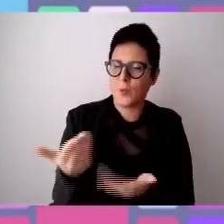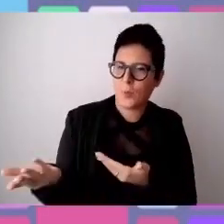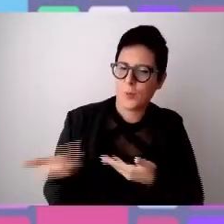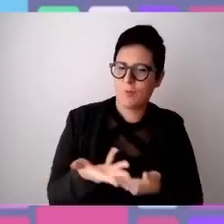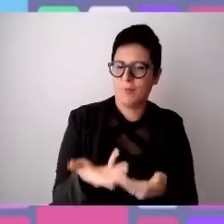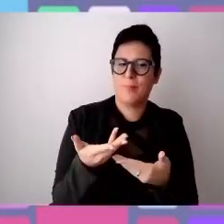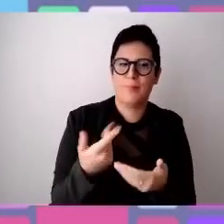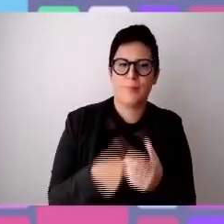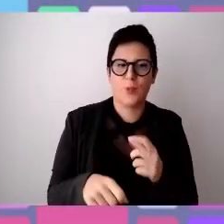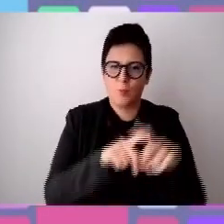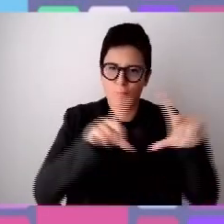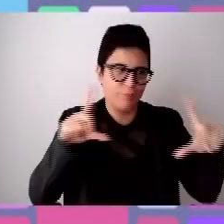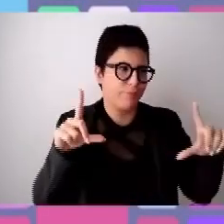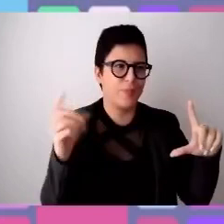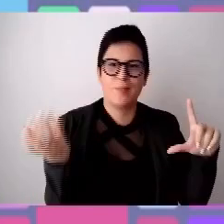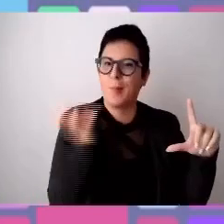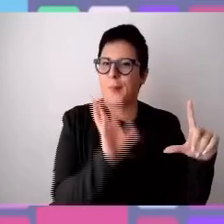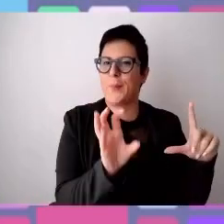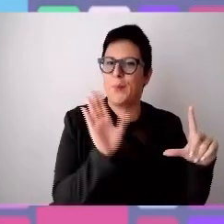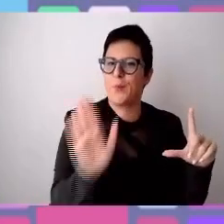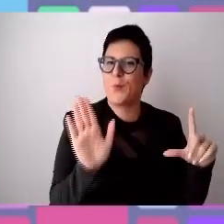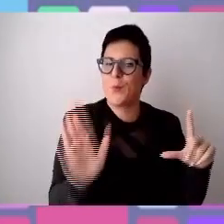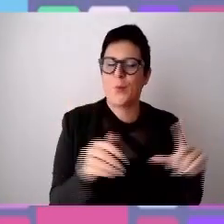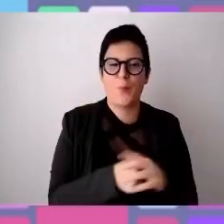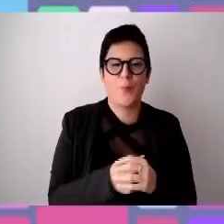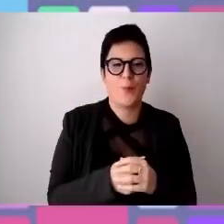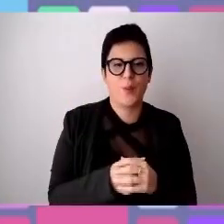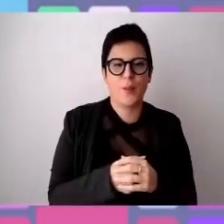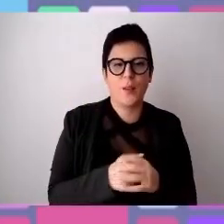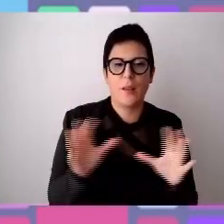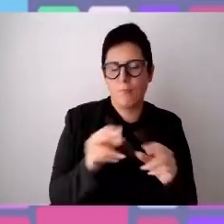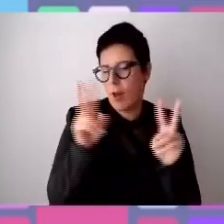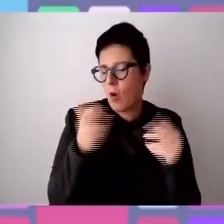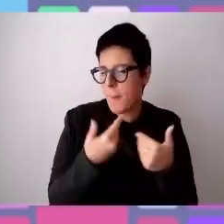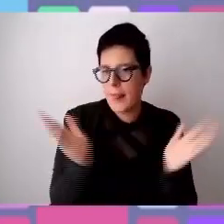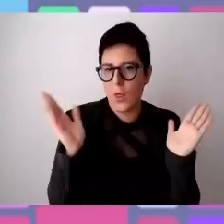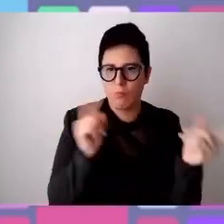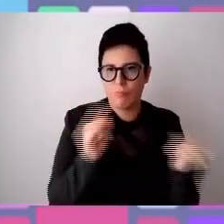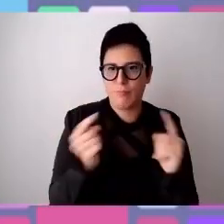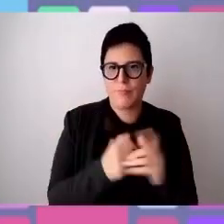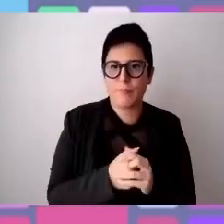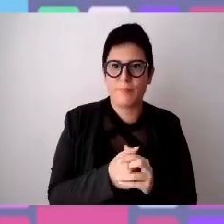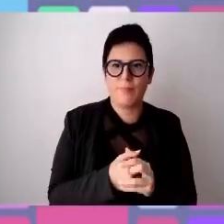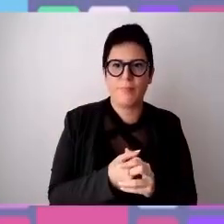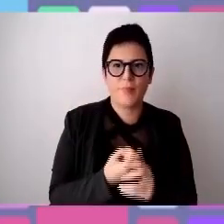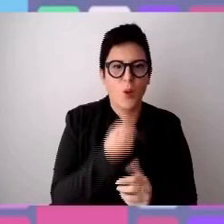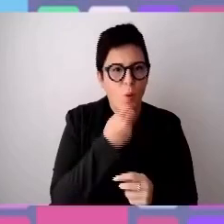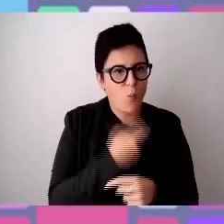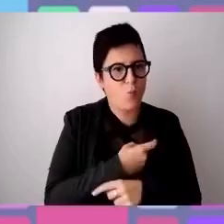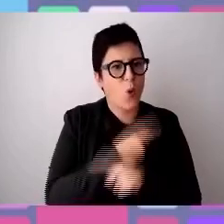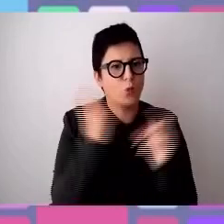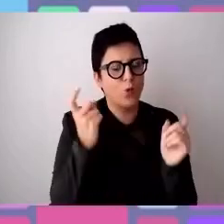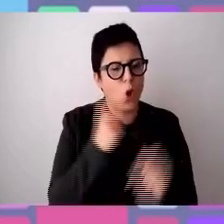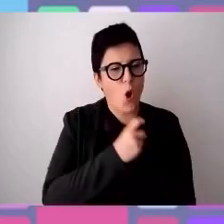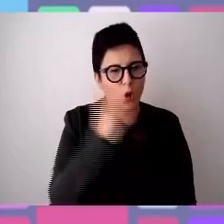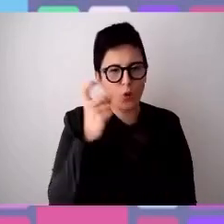tua angolatura di visuale, e quindi apriamo l'argomento. Prego. Sì, buongiorno a tutte e voi, a tutti